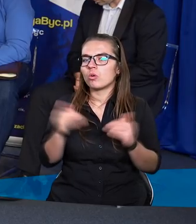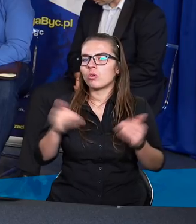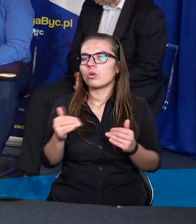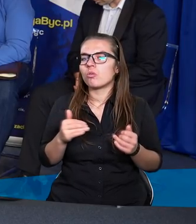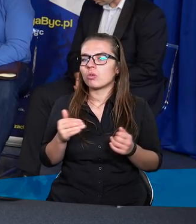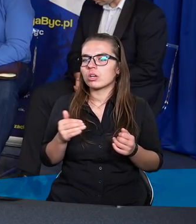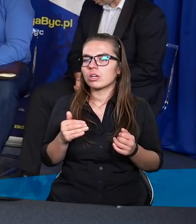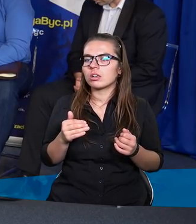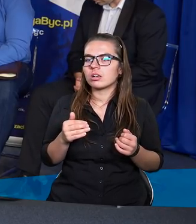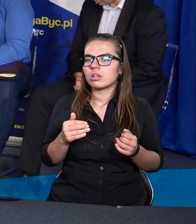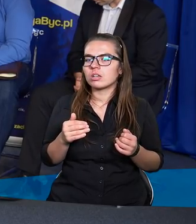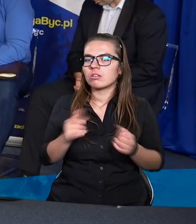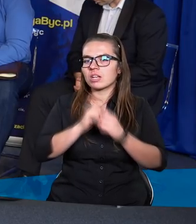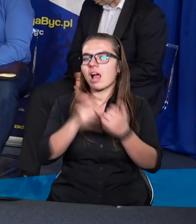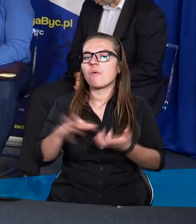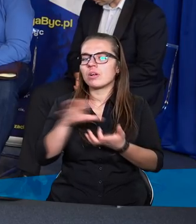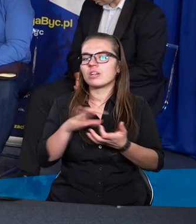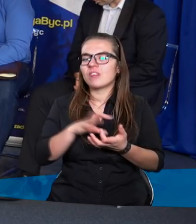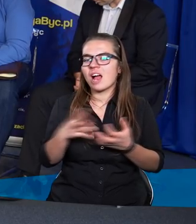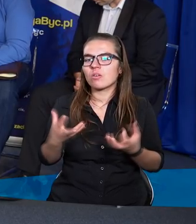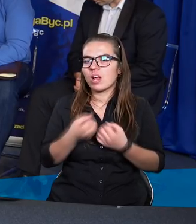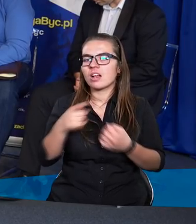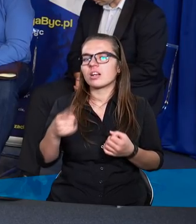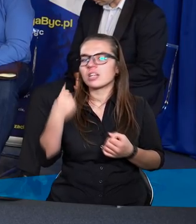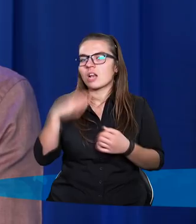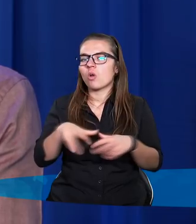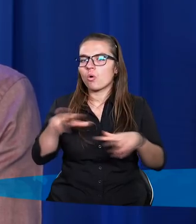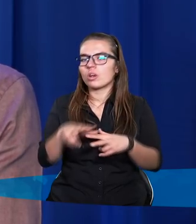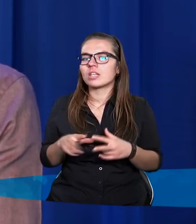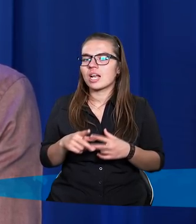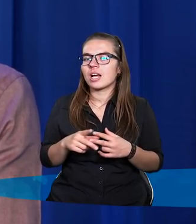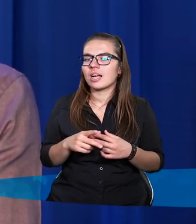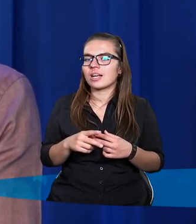utopić cały świat. Uratował tylko jedną rodzinę.